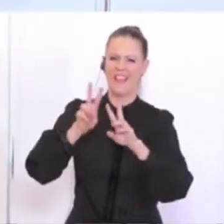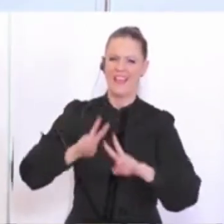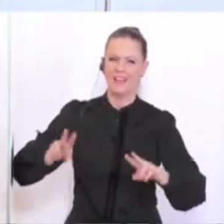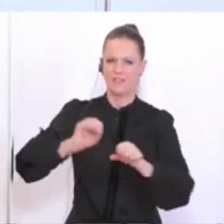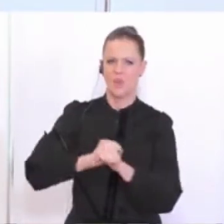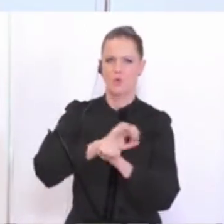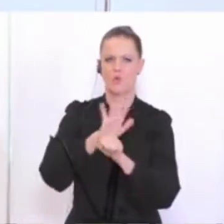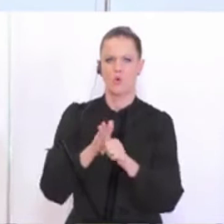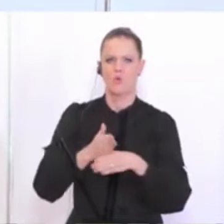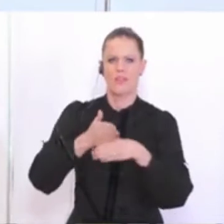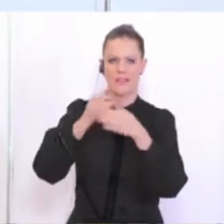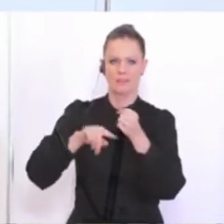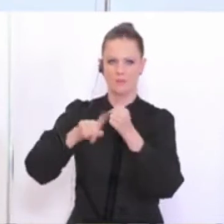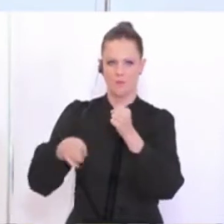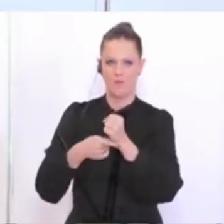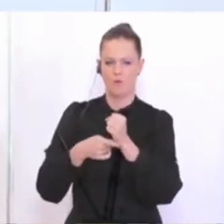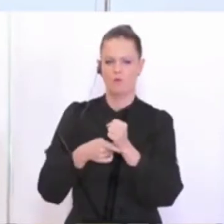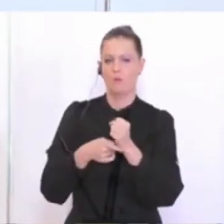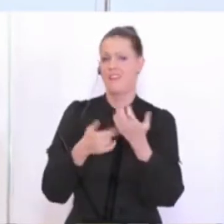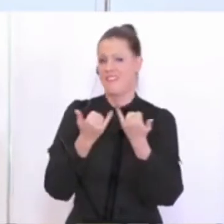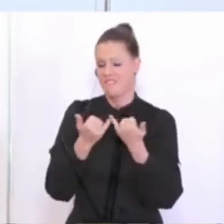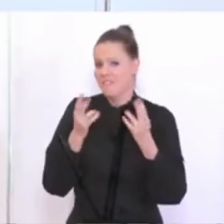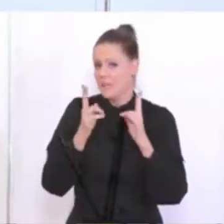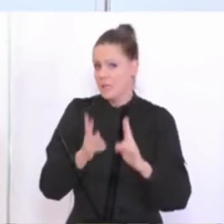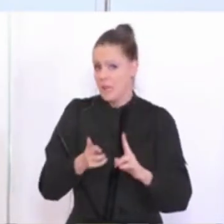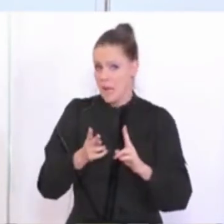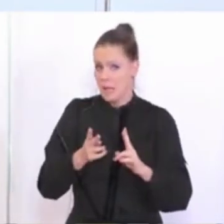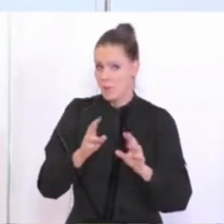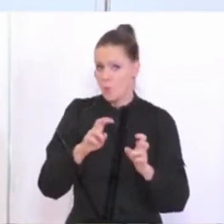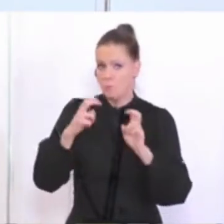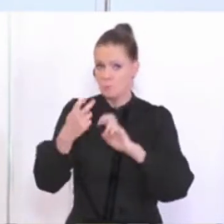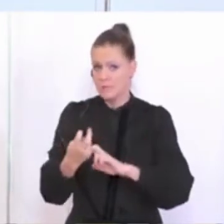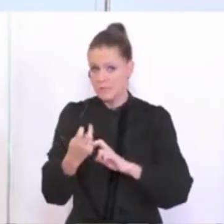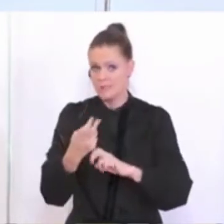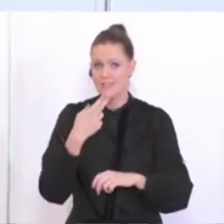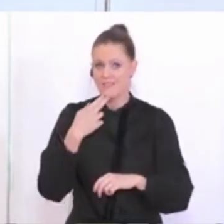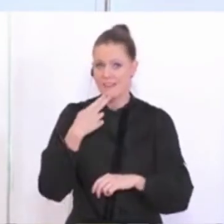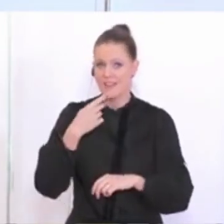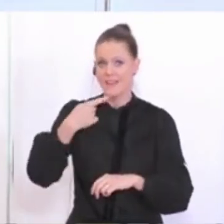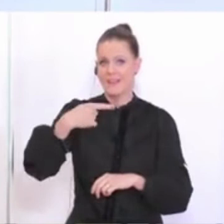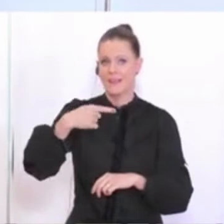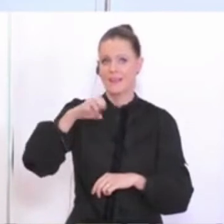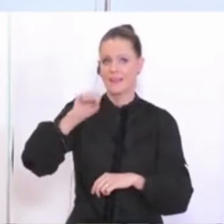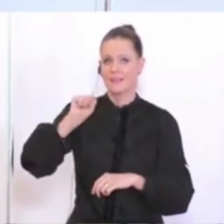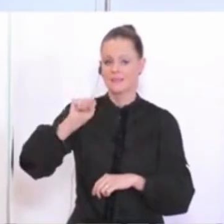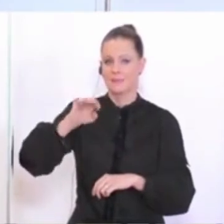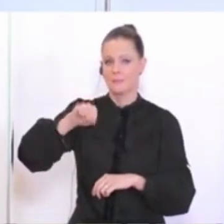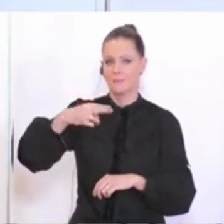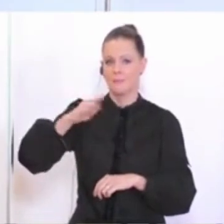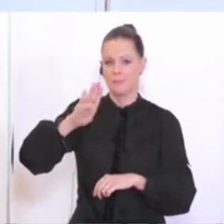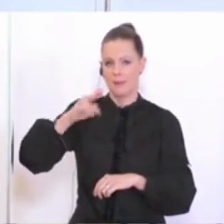nachgebildet ist und abgewickelt werden könnte, dass soweit es den Sport betrifft, über die entsprechende GSMBH. Damit